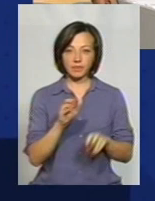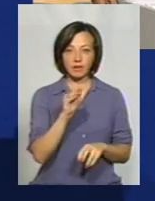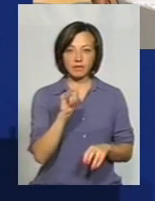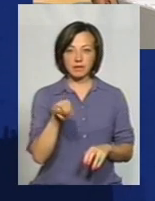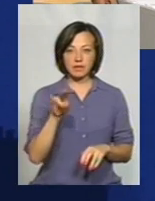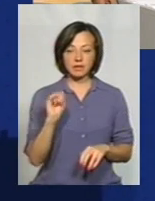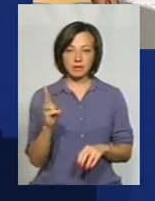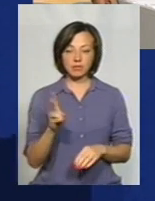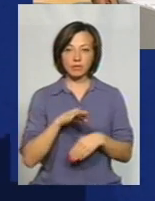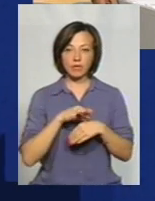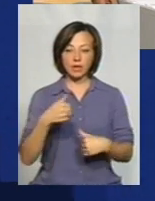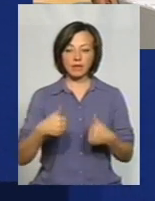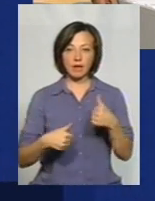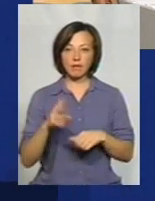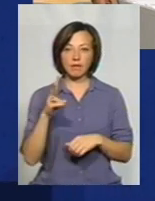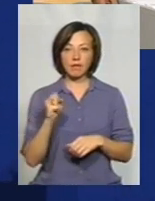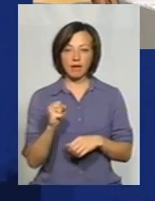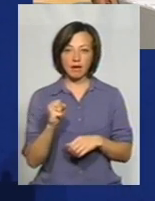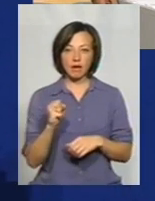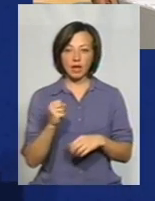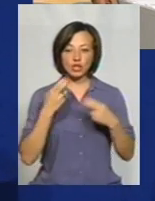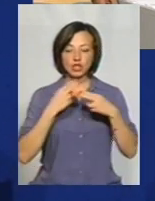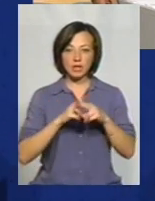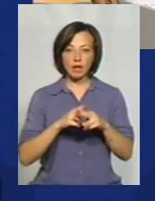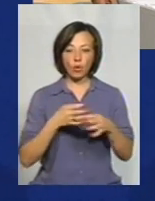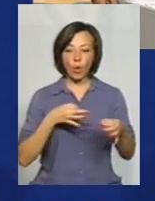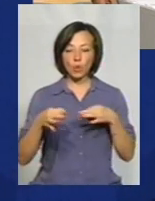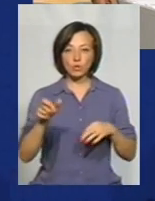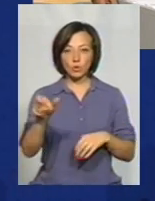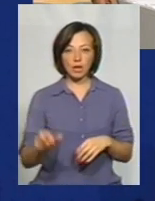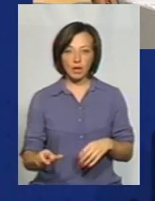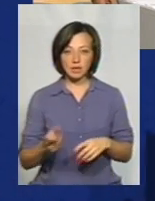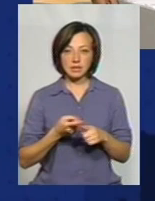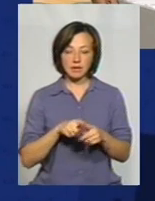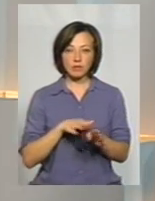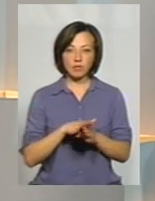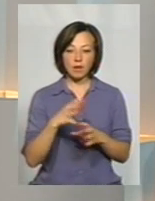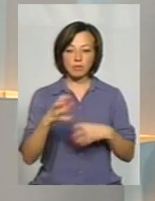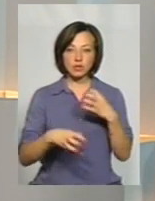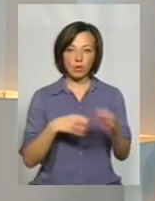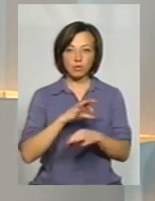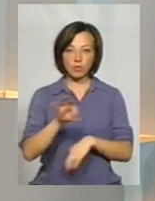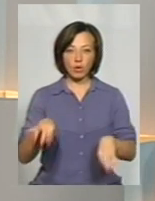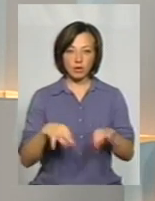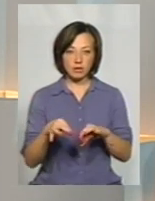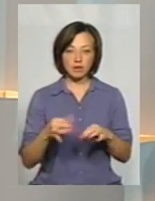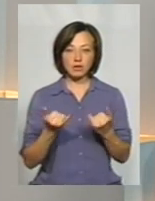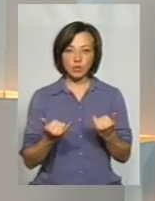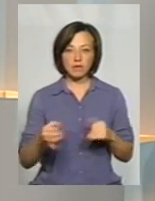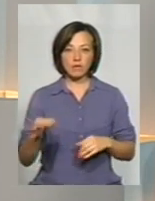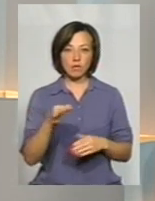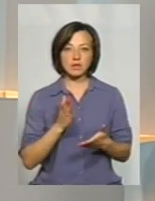Ми будемо проводити тендер на незалежного інженера-консультанта. Це вбивається на міжнародних проєктах, які в нас сьогодні є в області.